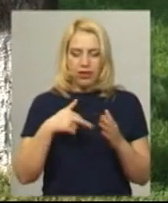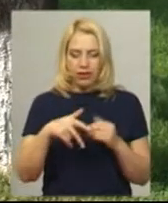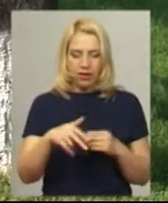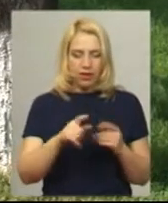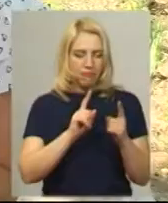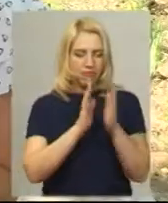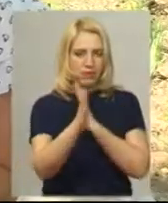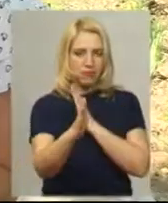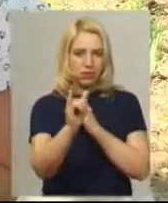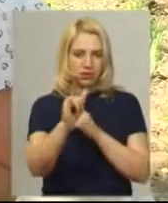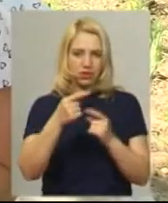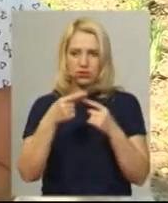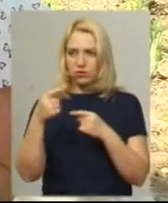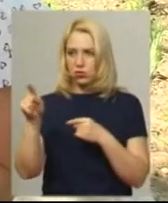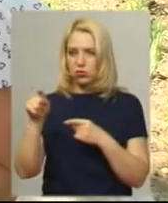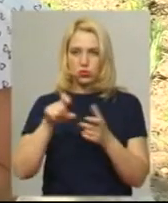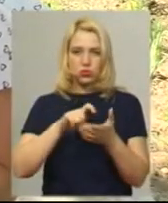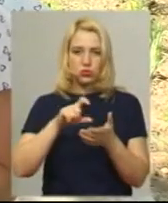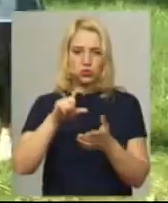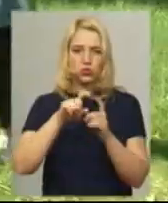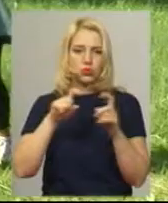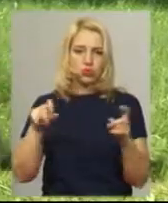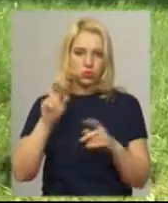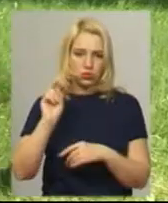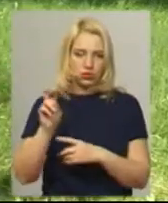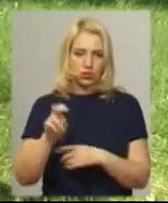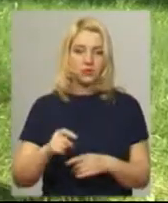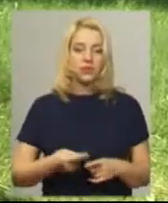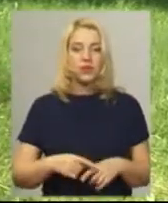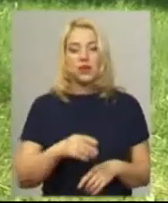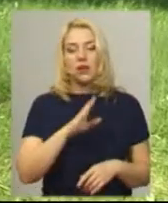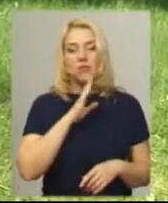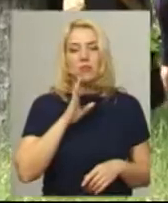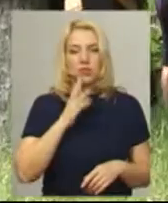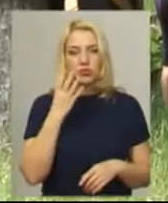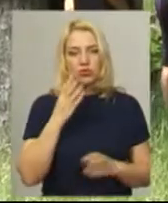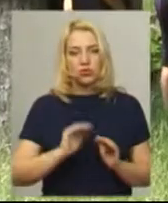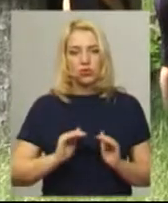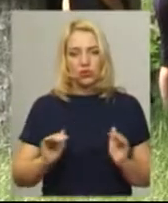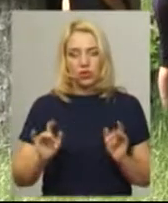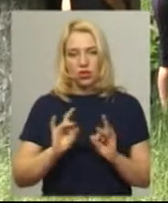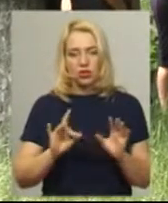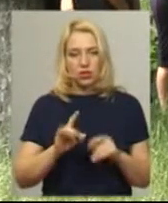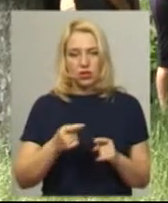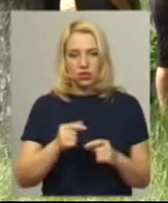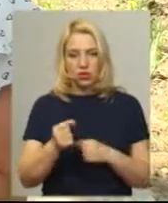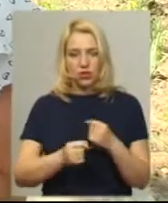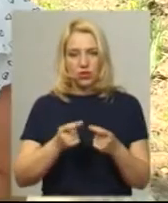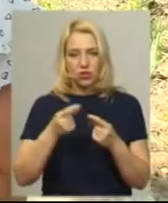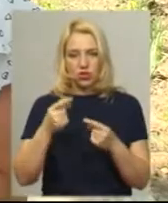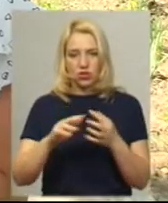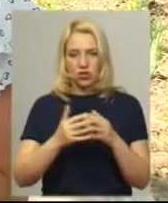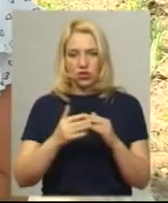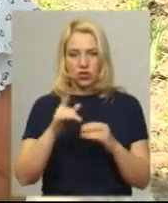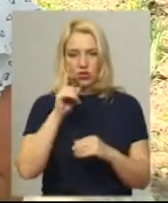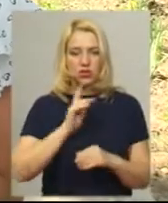йти в другу школу? Марина Шурбковська, матері чотирьох дітей, двоє з яких навчаються в Голоскові, розповідає, доїжджати до школи в іншому селі незручно. В